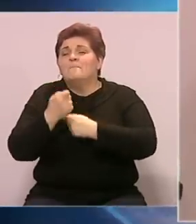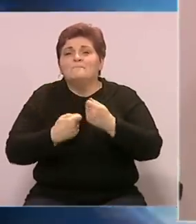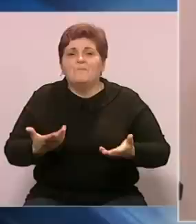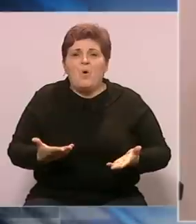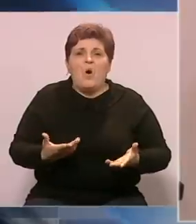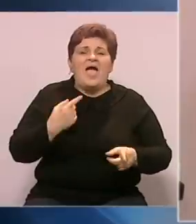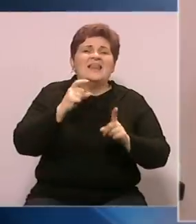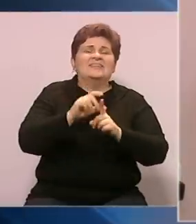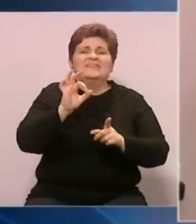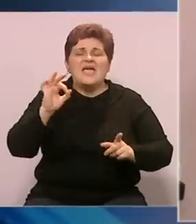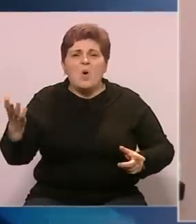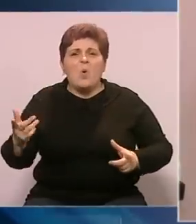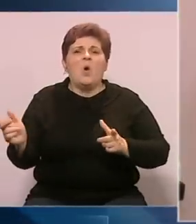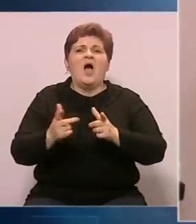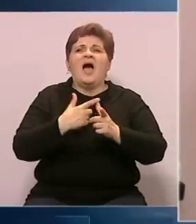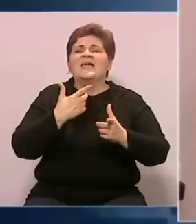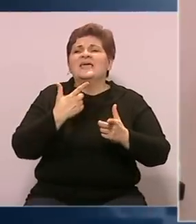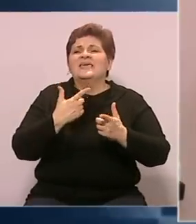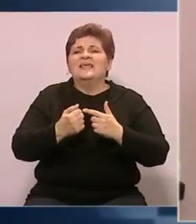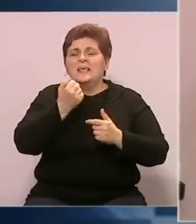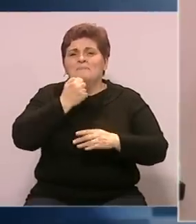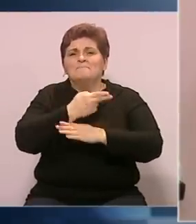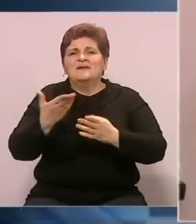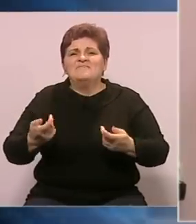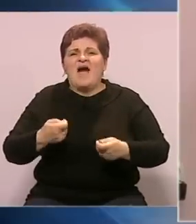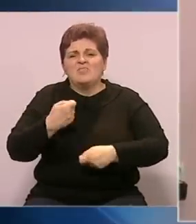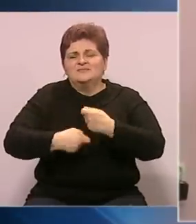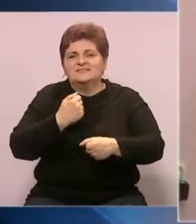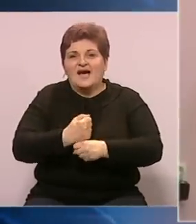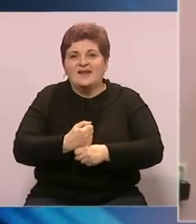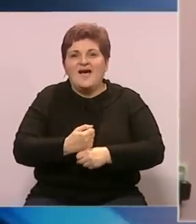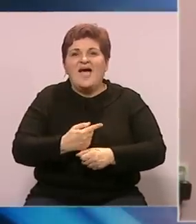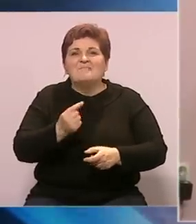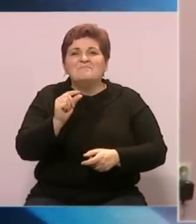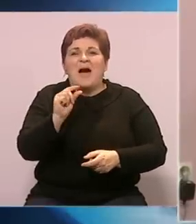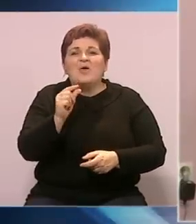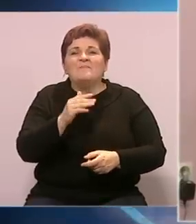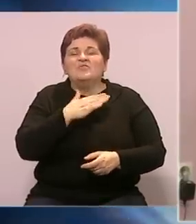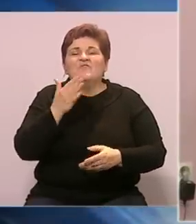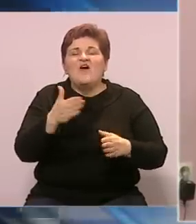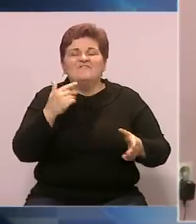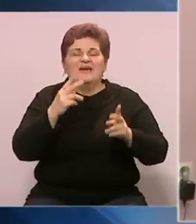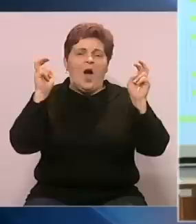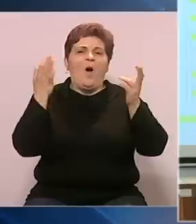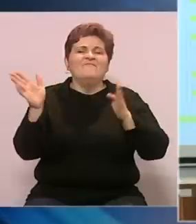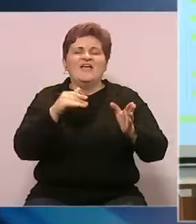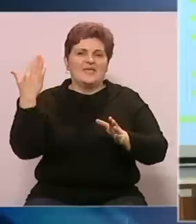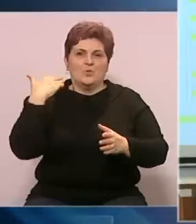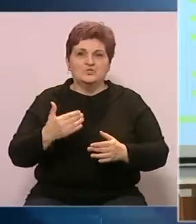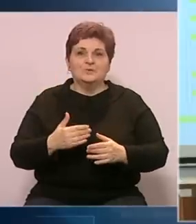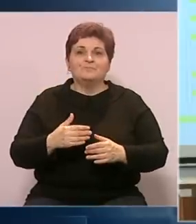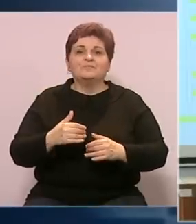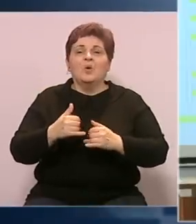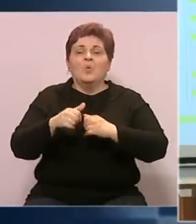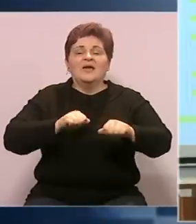iako je deo ovu pitanju, ali govorimo sad o obrtnicima, znači vama je dovoljno malo, malo vjetra u leđa i podrške. U gradskoj